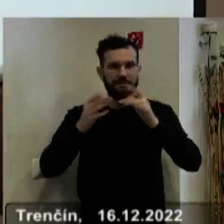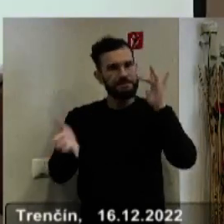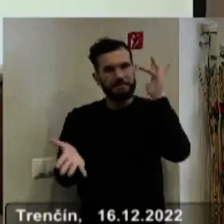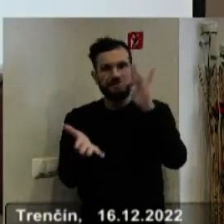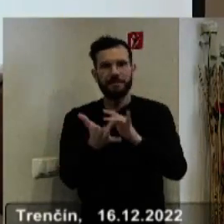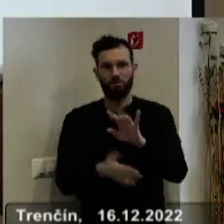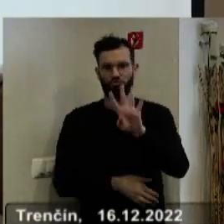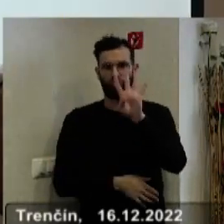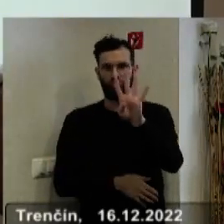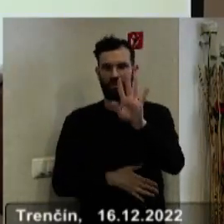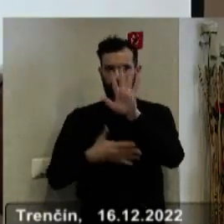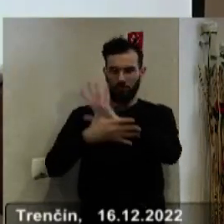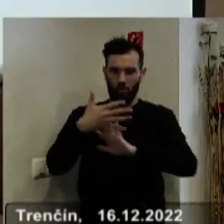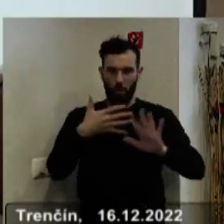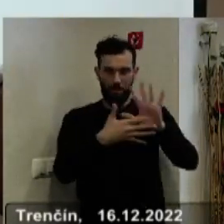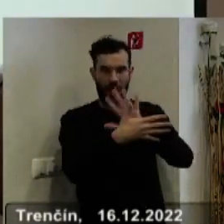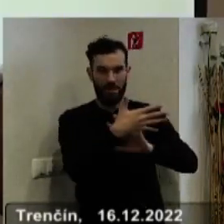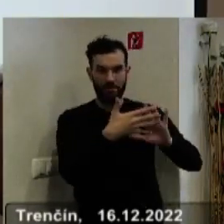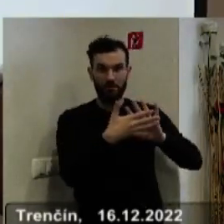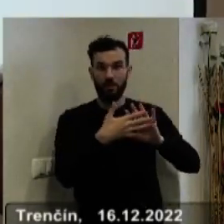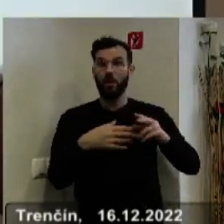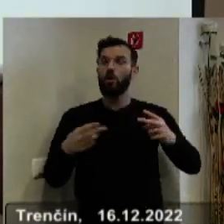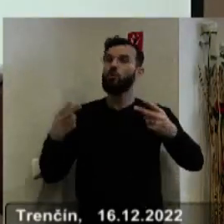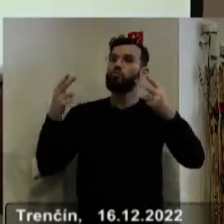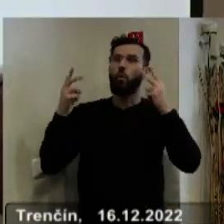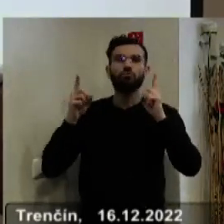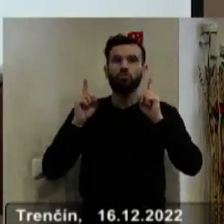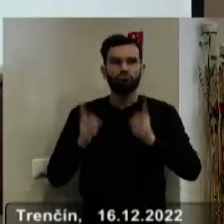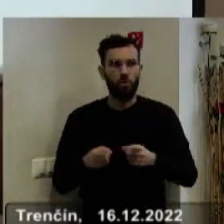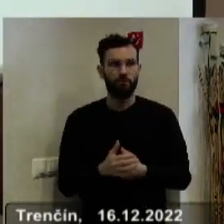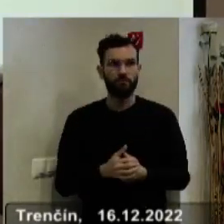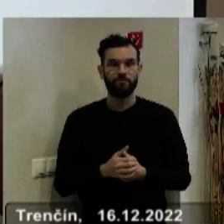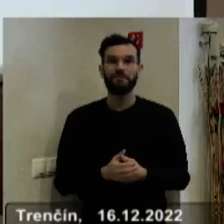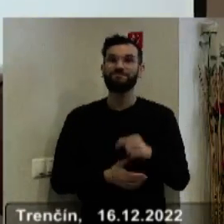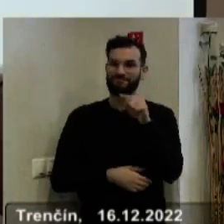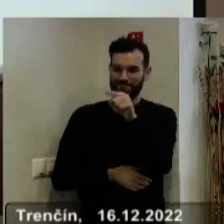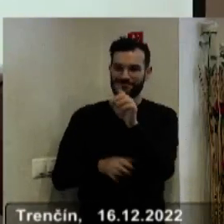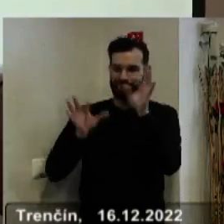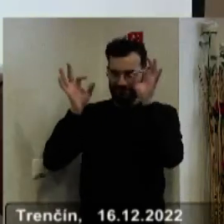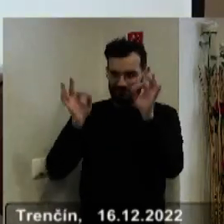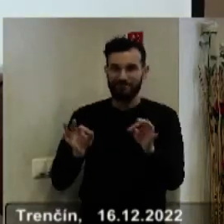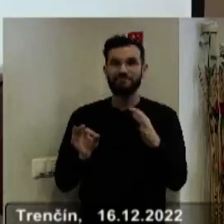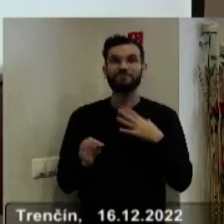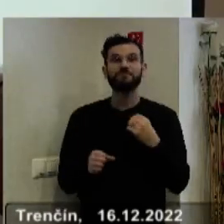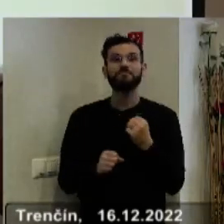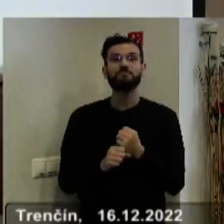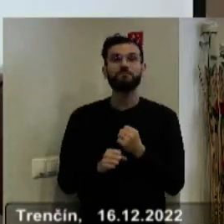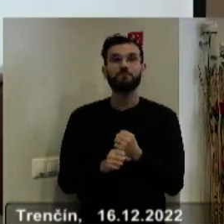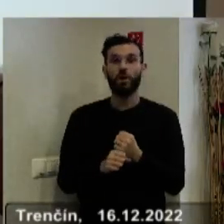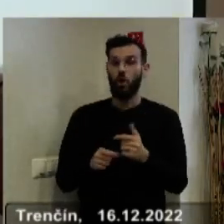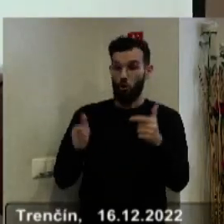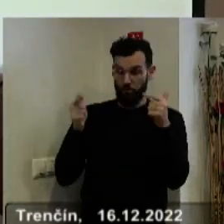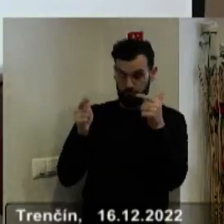oblastiach, kde dôležitým faktorom bola vlastne podpora zotrvania